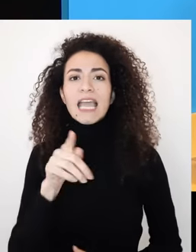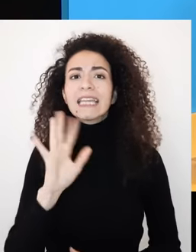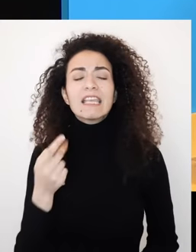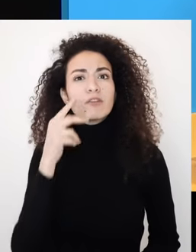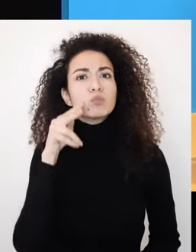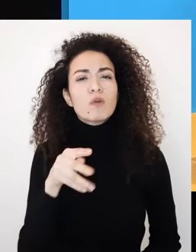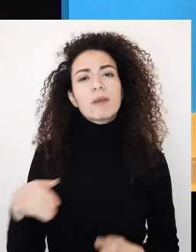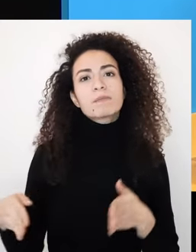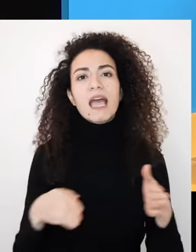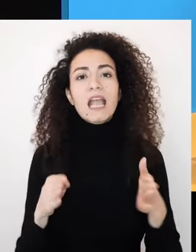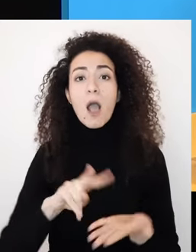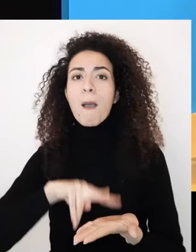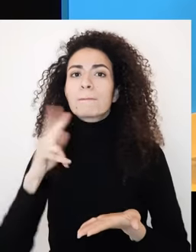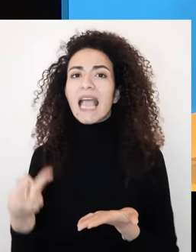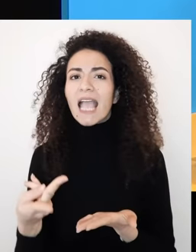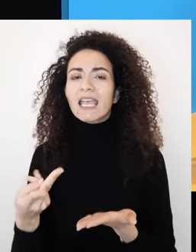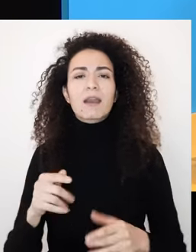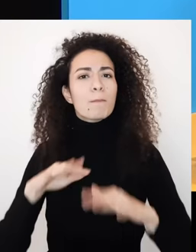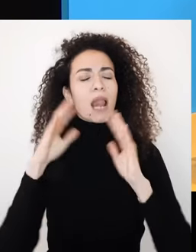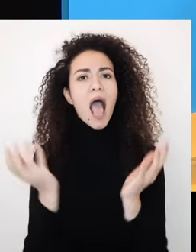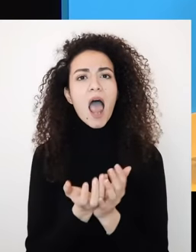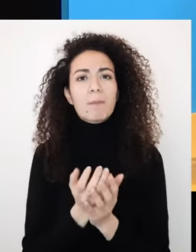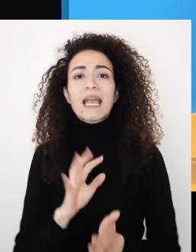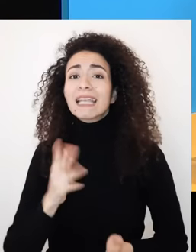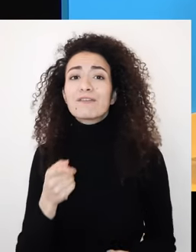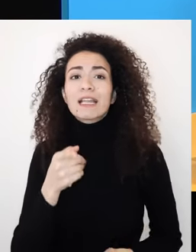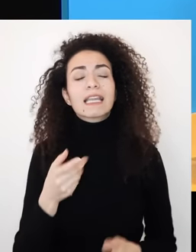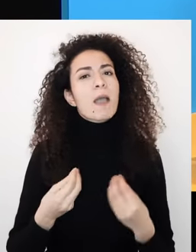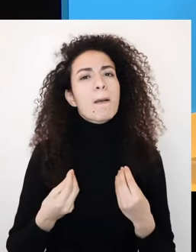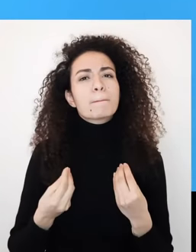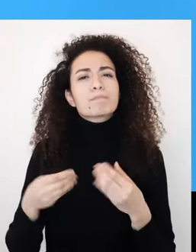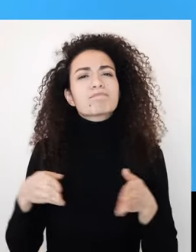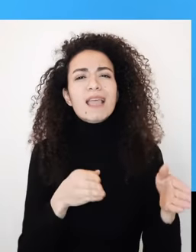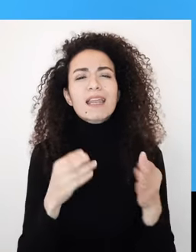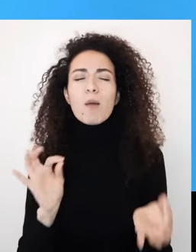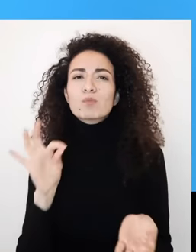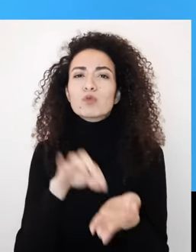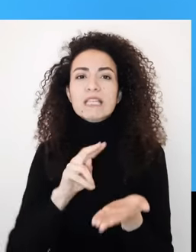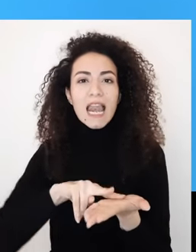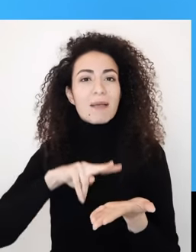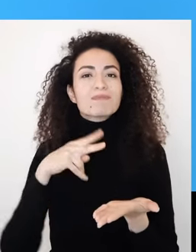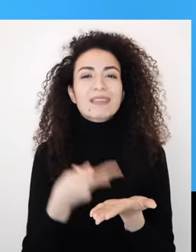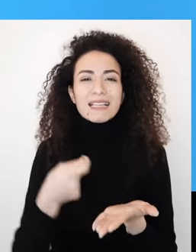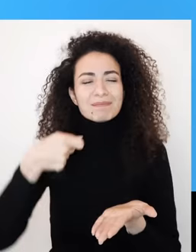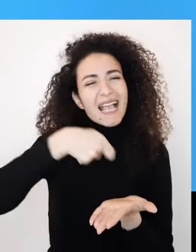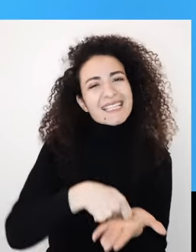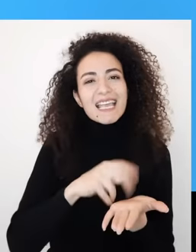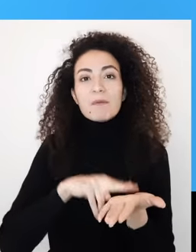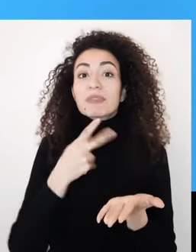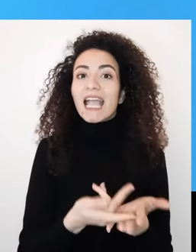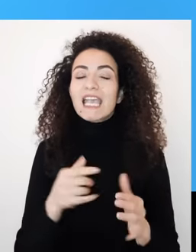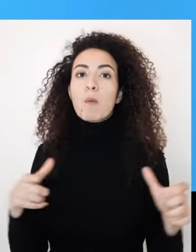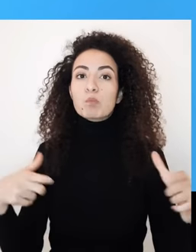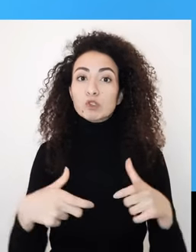تحقيق التغيير اللي منطمح له؟ كيف ممكن أنت وأنا نأثر على مجتمعاتنا؟ لتحصل كل إمرأة على حقوقها